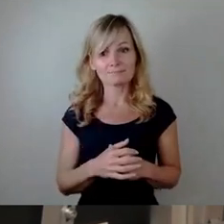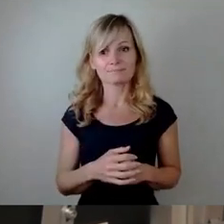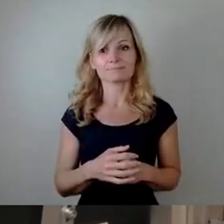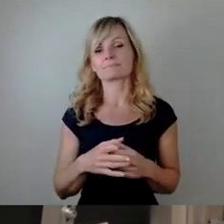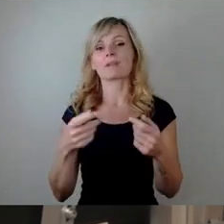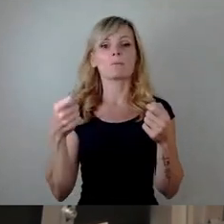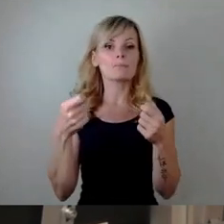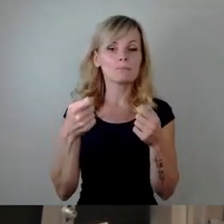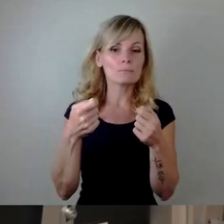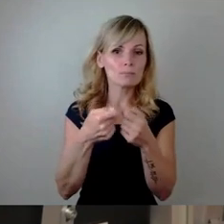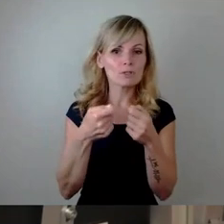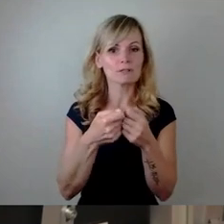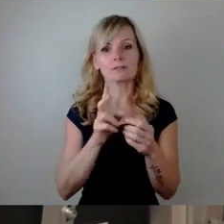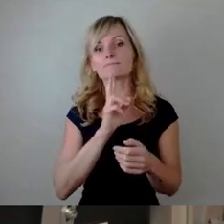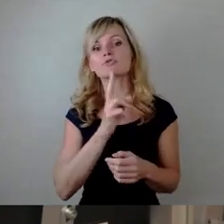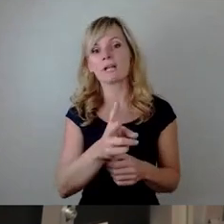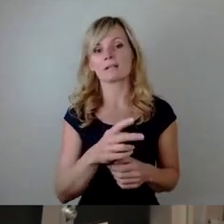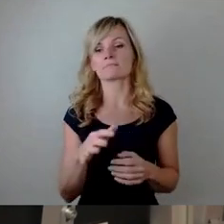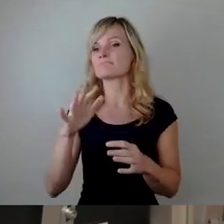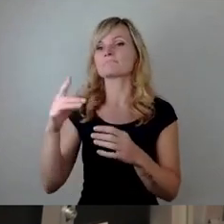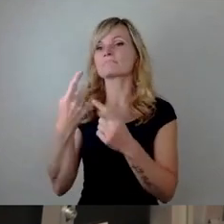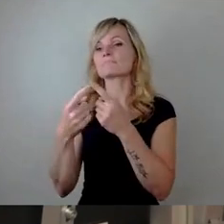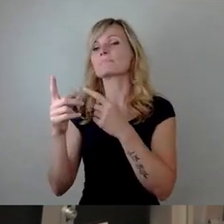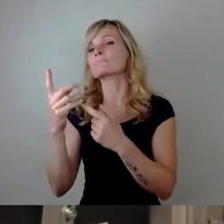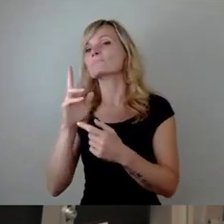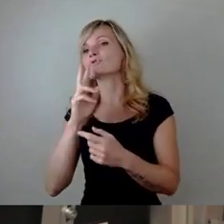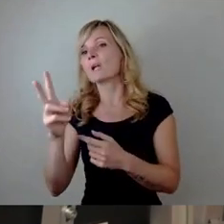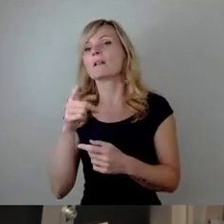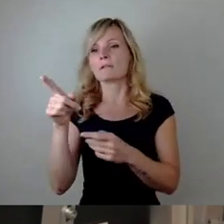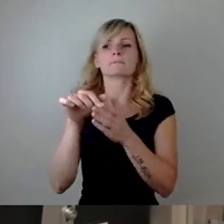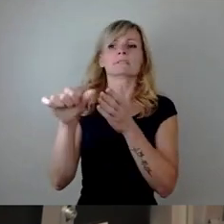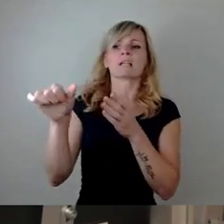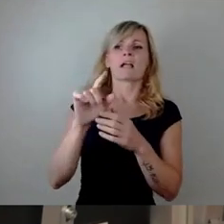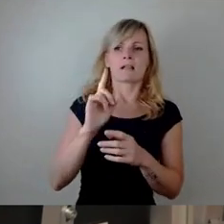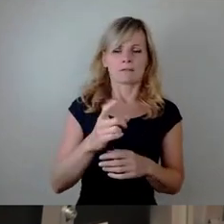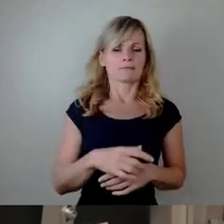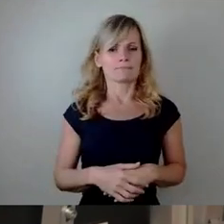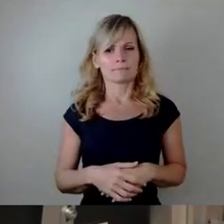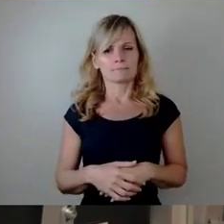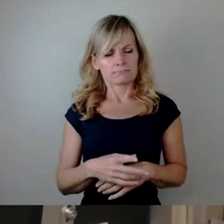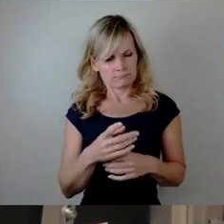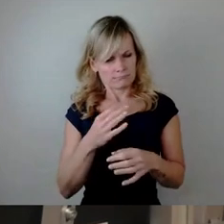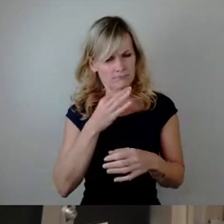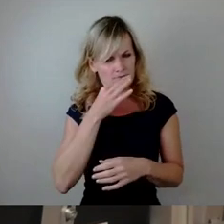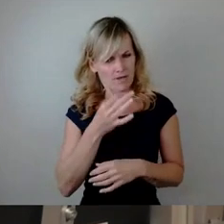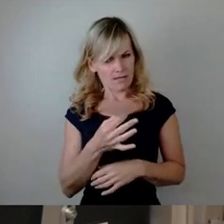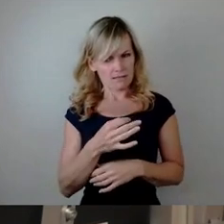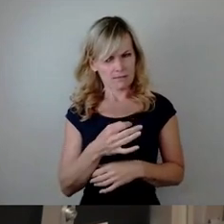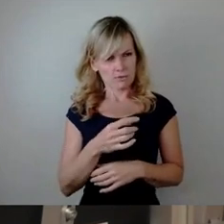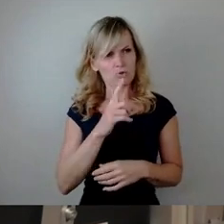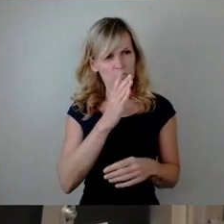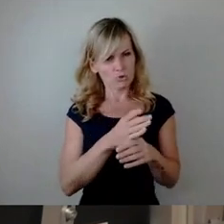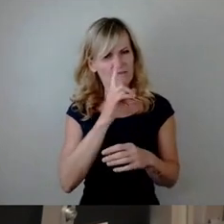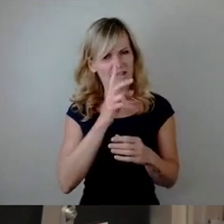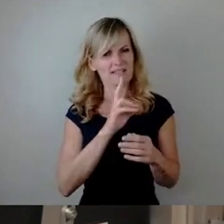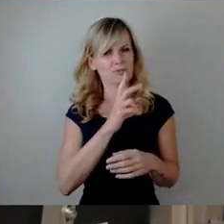bestellt, die müssen das bezahlen. Ich stelle uns noch mal eine andere Frage. Warum bestellen wir denn als Stadt, wenn wir schon wissen, dass was andere bestellt haben, können wir schon